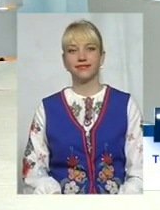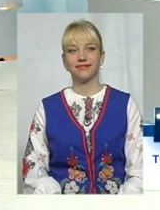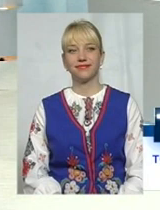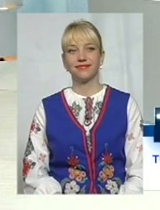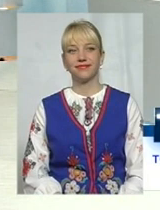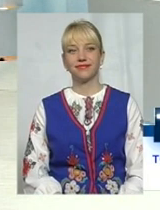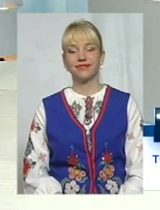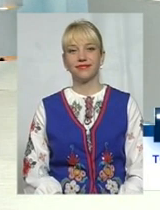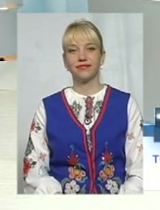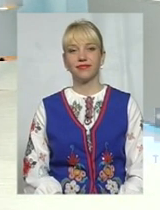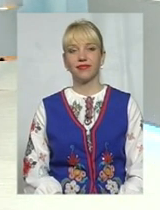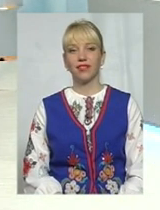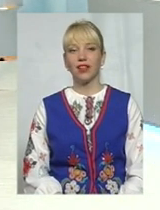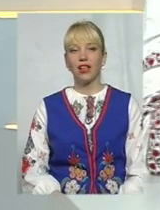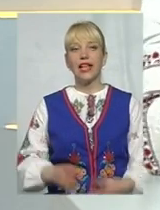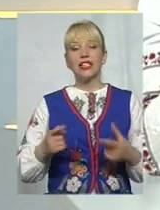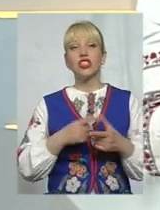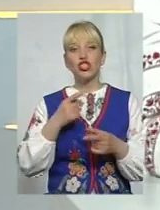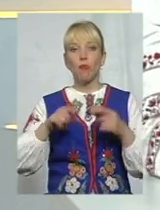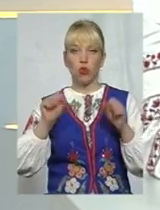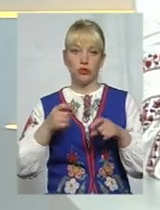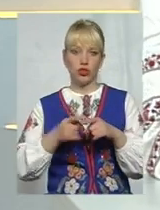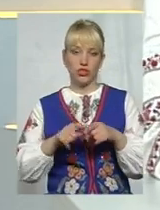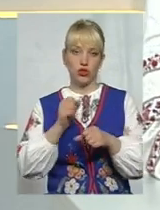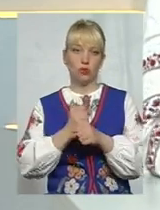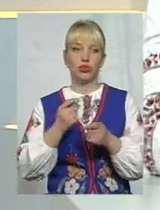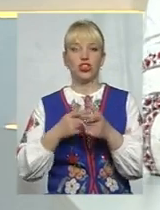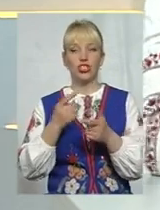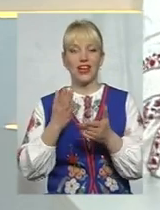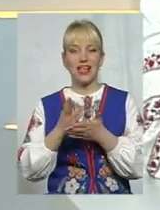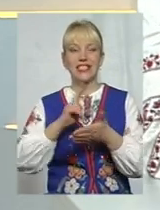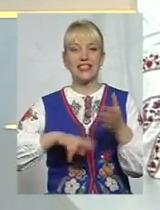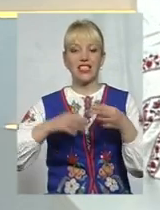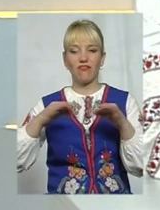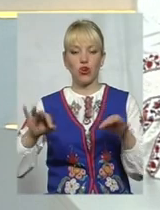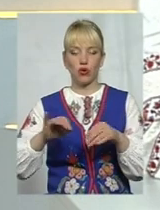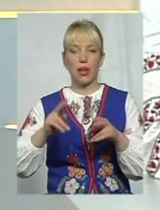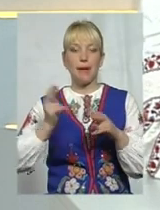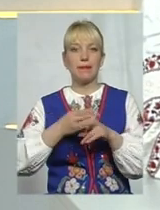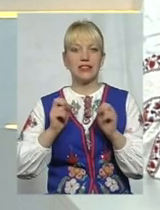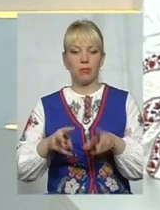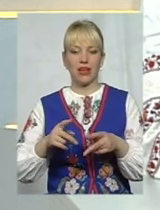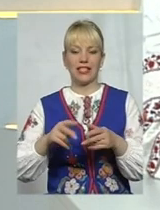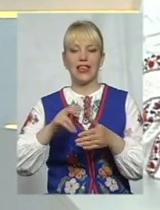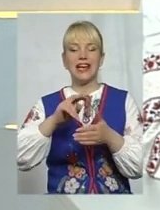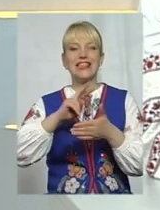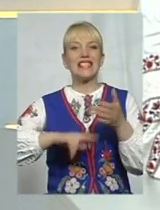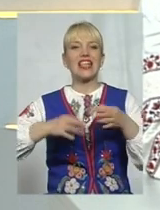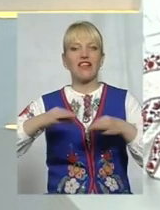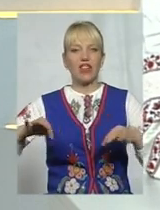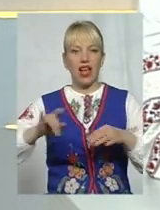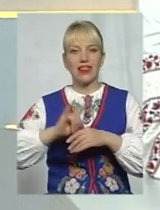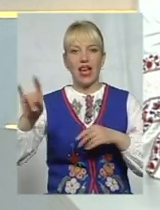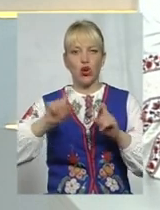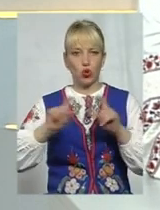Власне, чи можемо це робити? Чи є сертифікат авіабезпеки, сертифікат аеродрому? І чи може